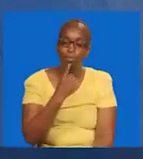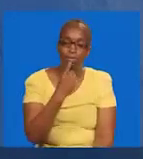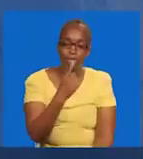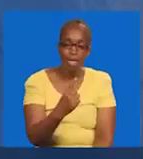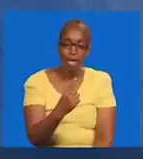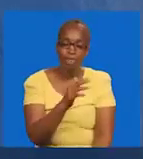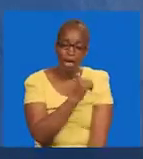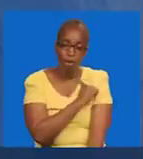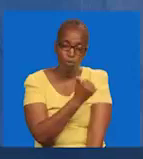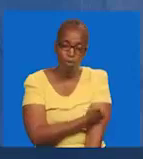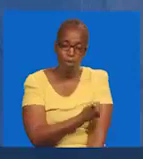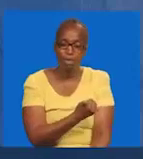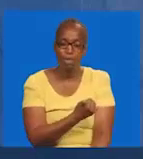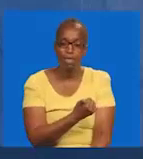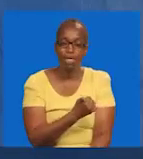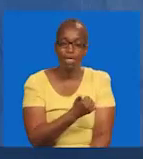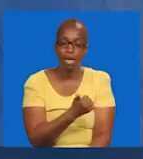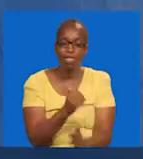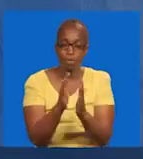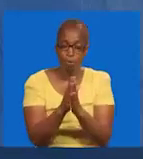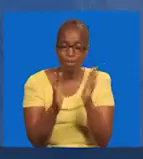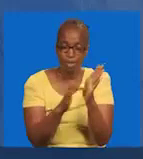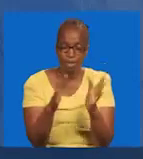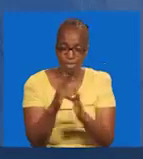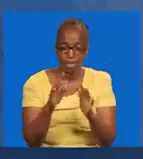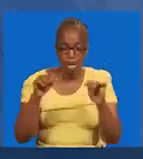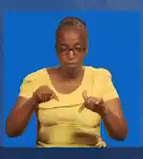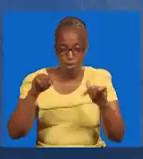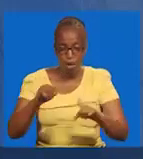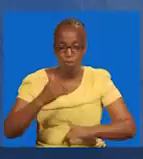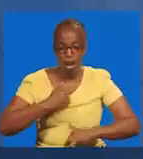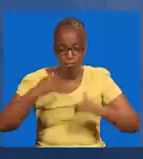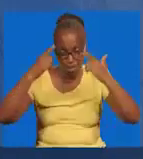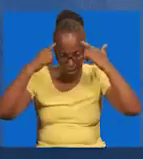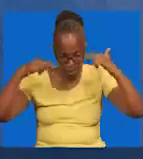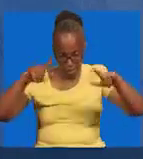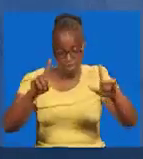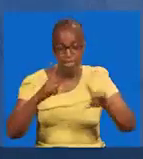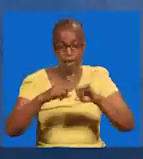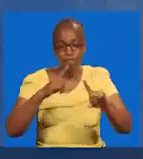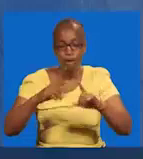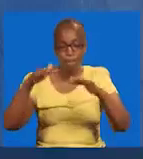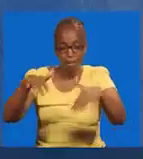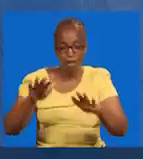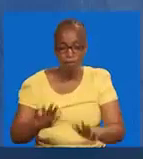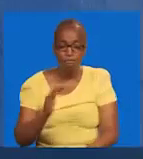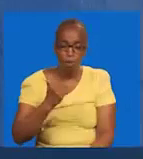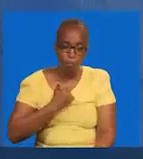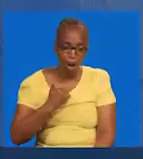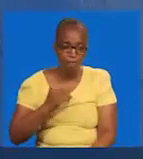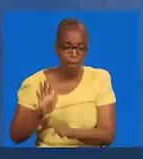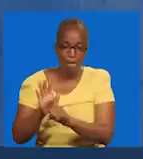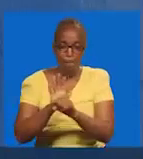mamulaka funguo sinayesu. Leo kuna ushindi wakaburi. Kuna